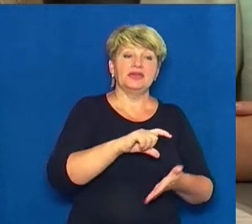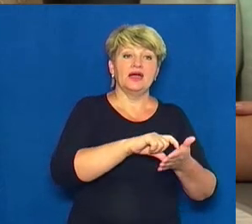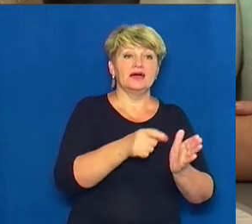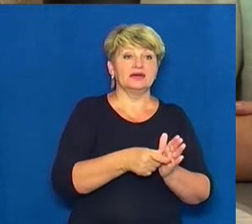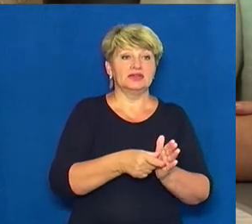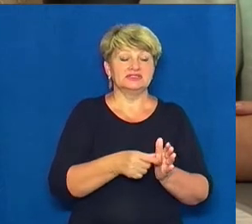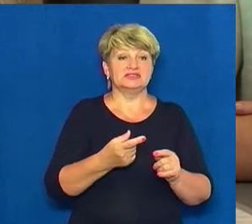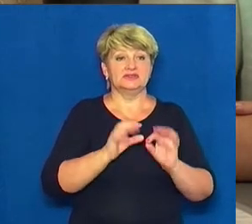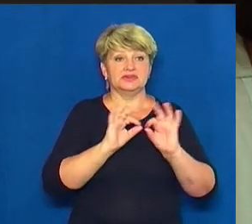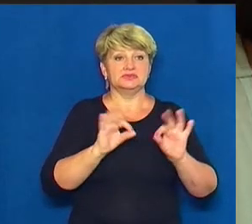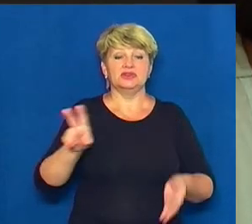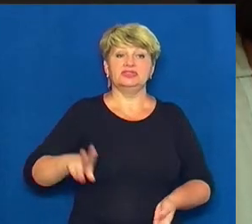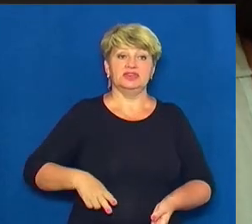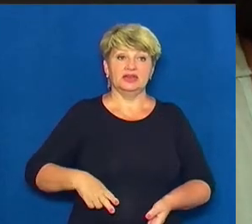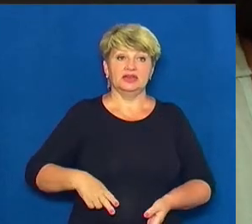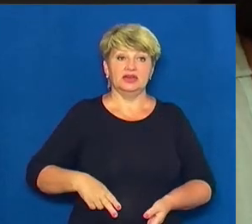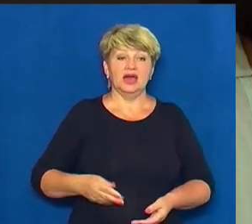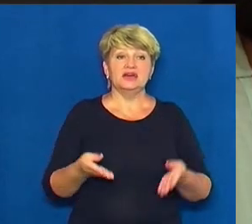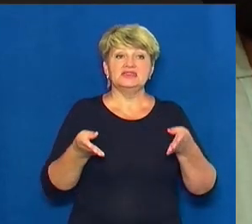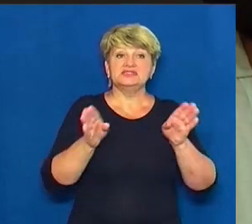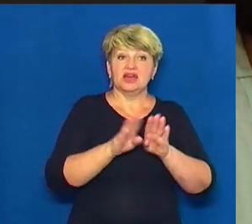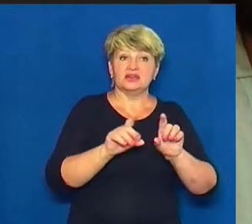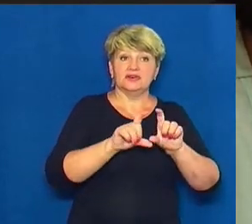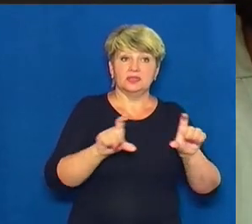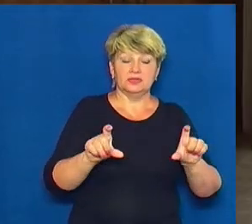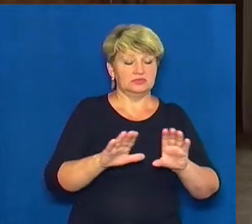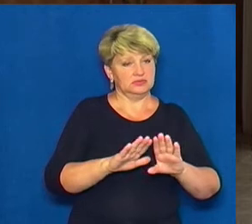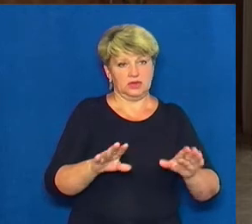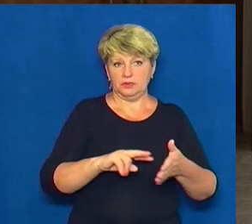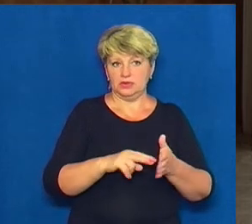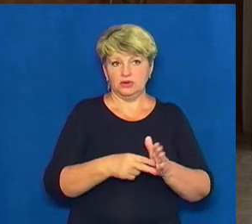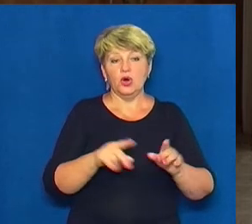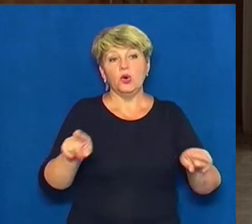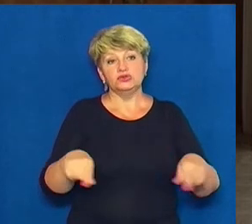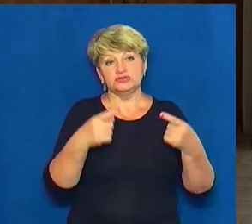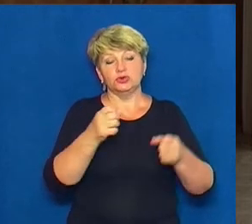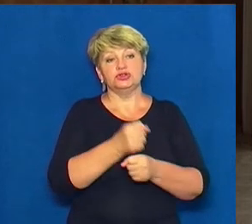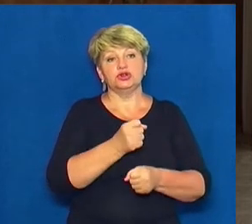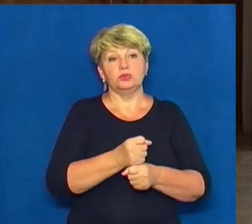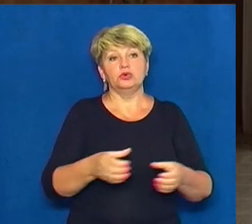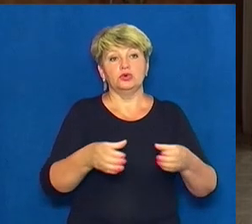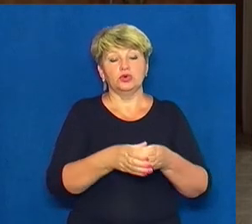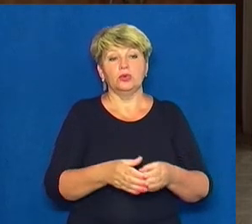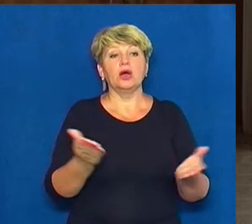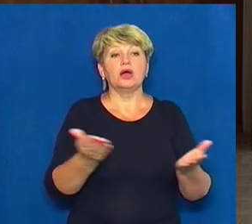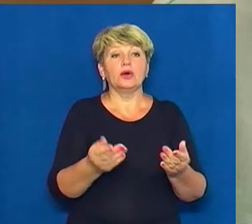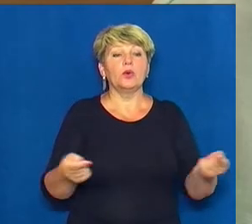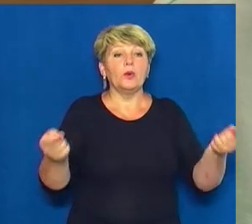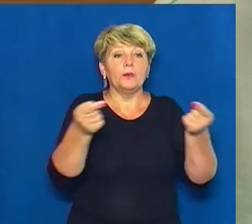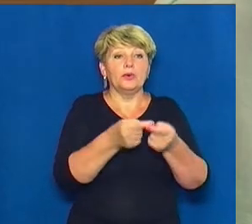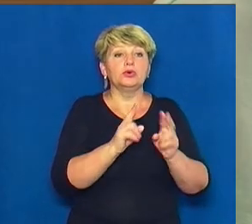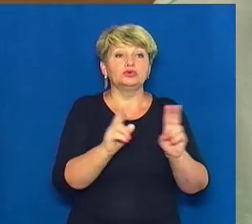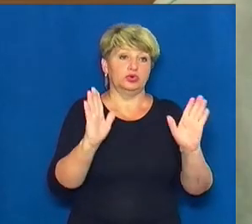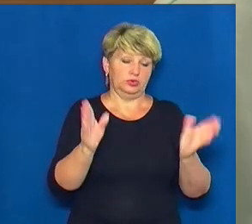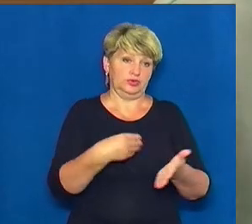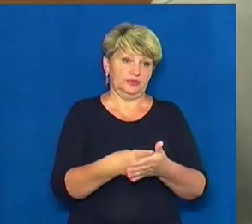установи Любов Новіцказ. І додає, закривати заклад не планують. Створять робочу групу, яка визначить, хто його фінансуватиме. У зв